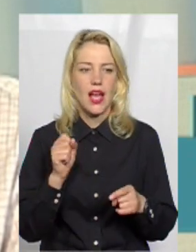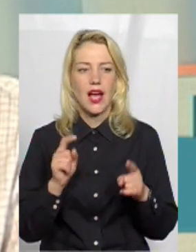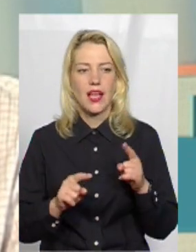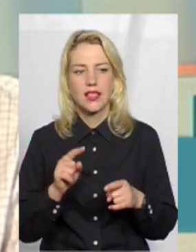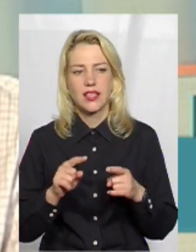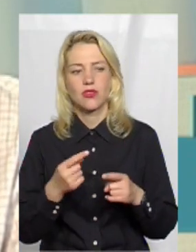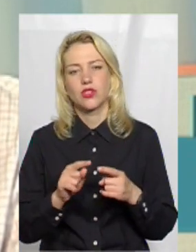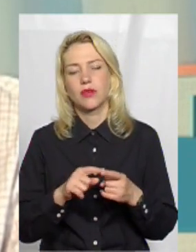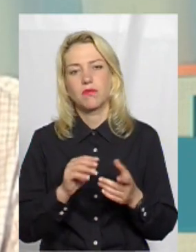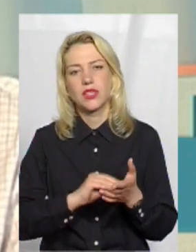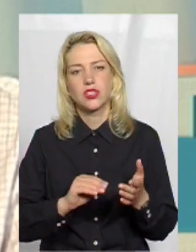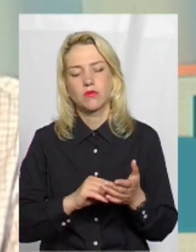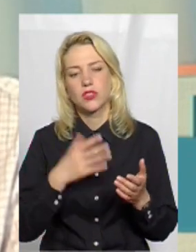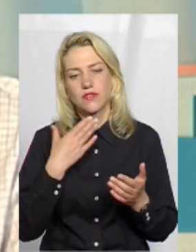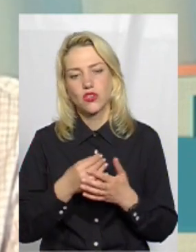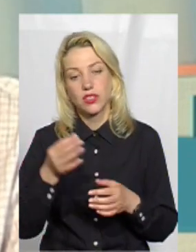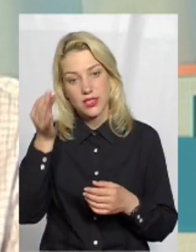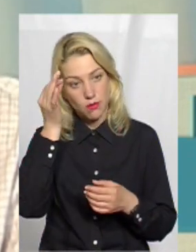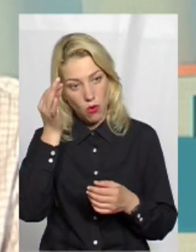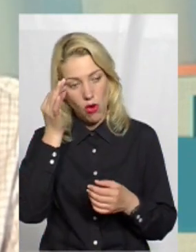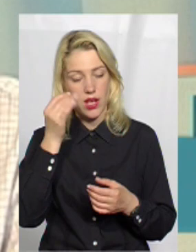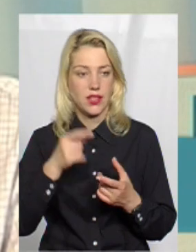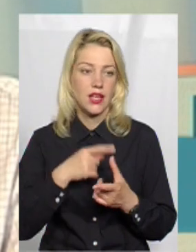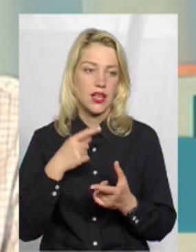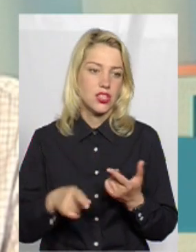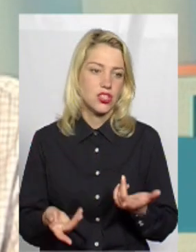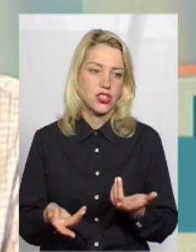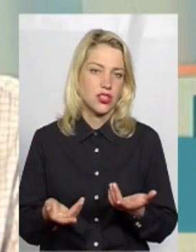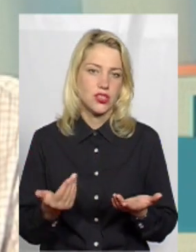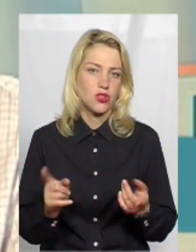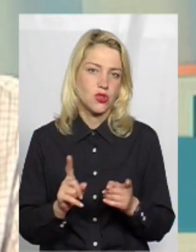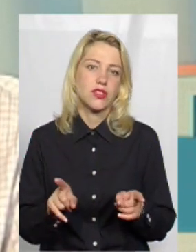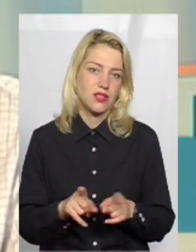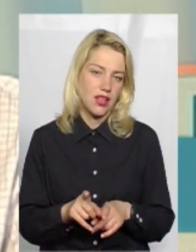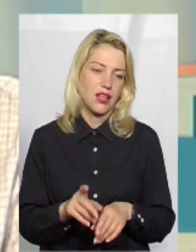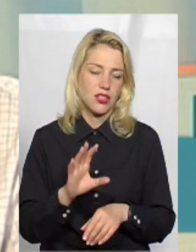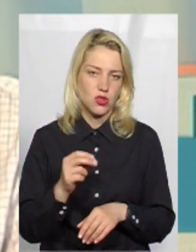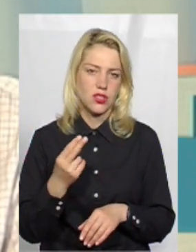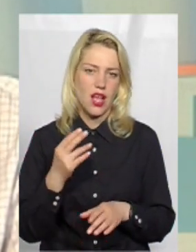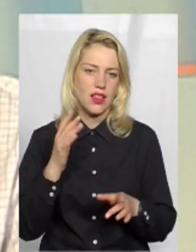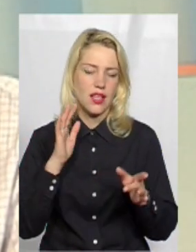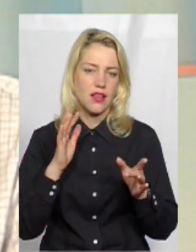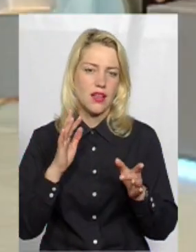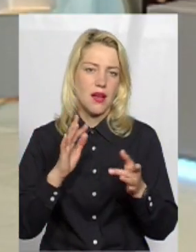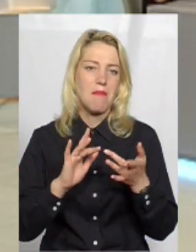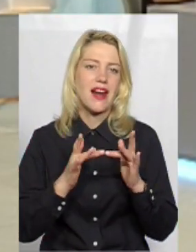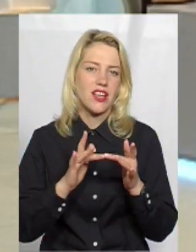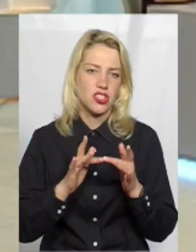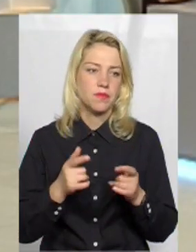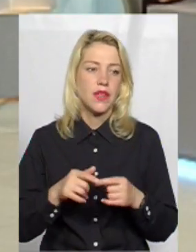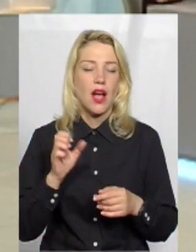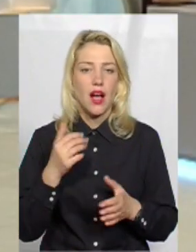також їх там вписую у якісь там свої спогади чи ось щось таким, так, соціальними мережами. якщо